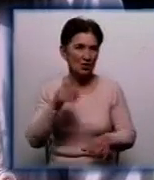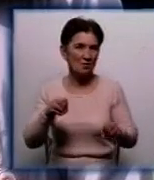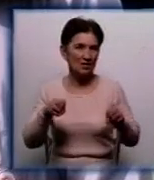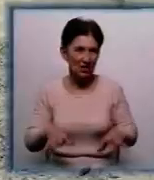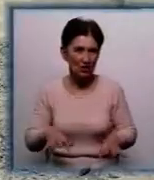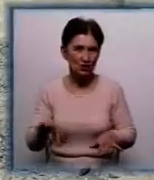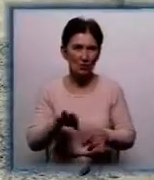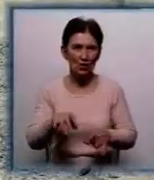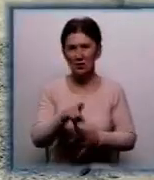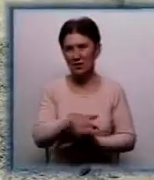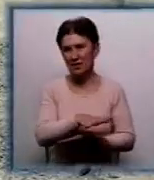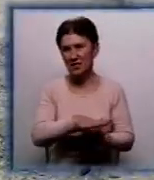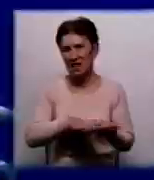його планування заміни. Дякую.